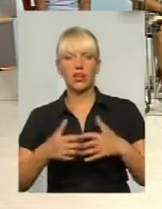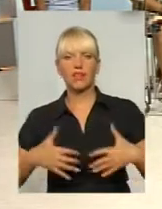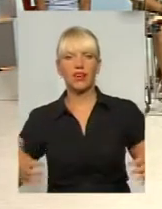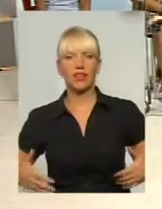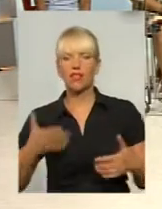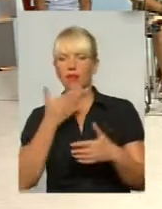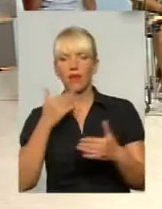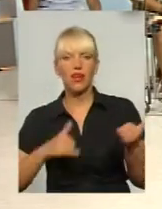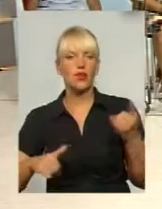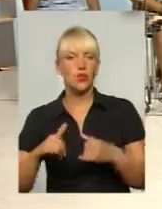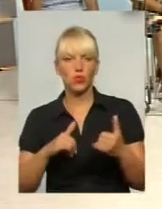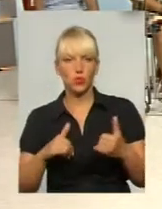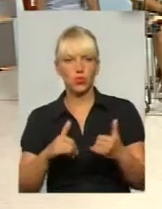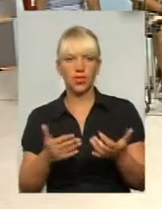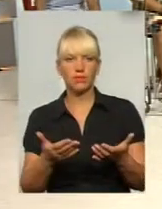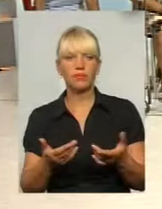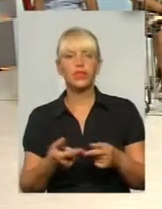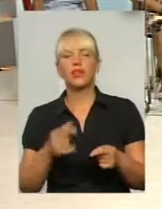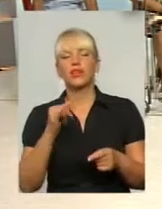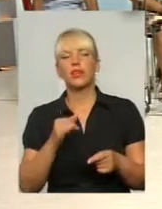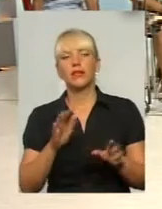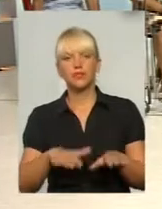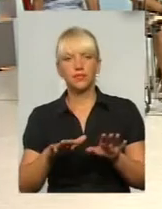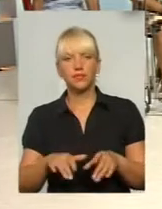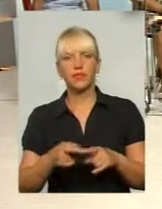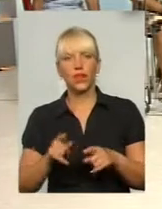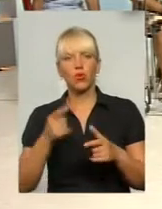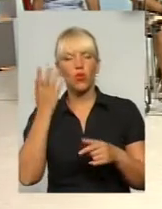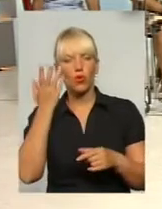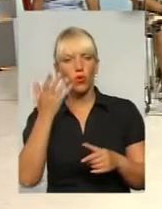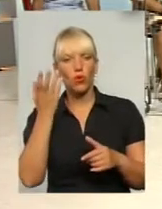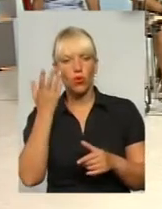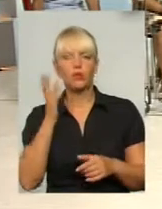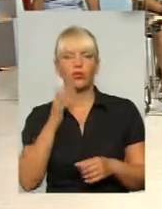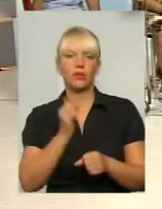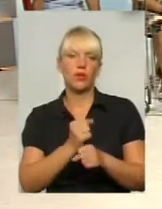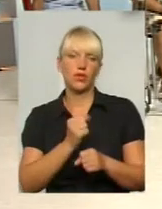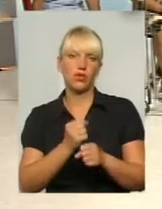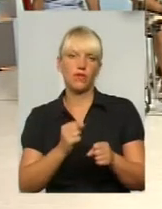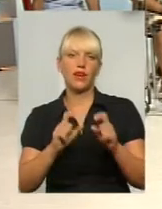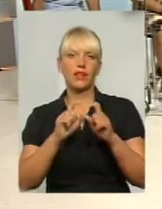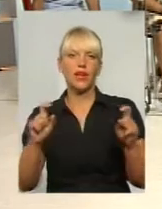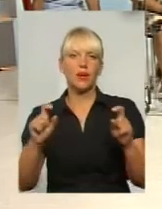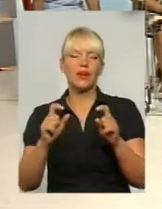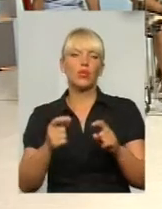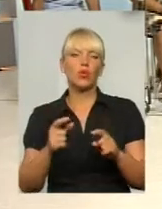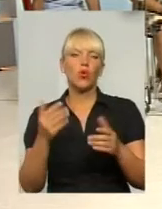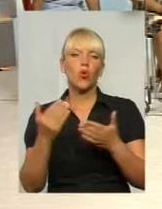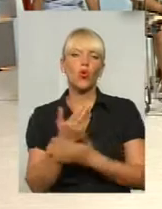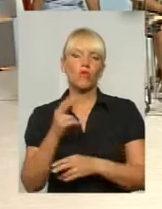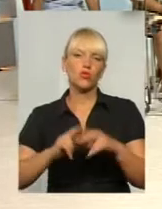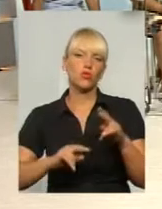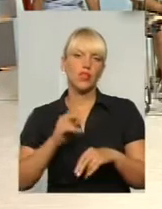бо притулок переповнений. А коли буде працювати все ж таки притулок вже новозбудований на 400 тваринок,